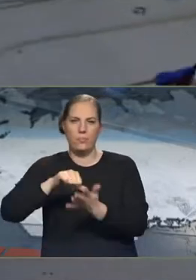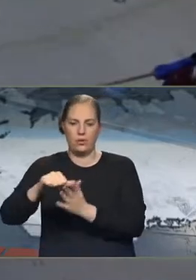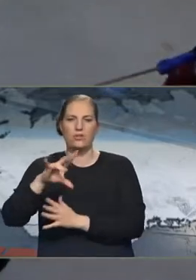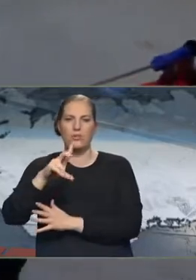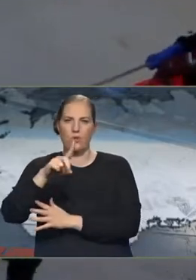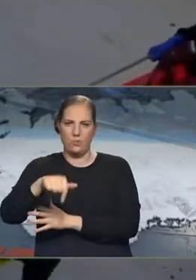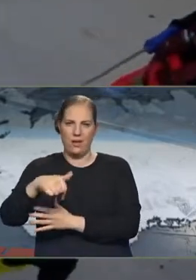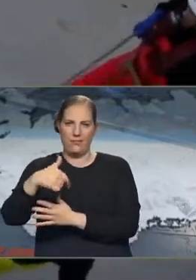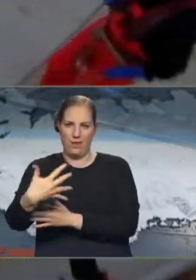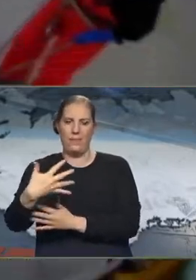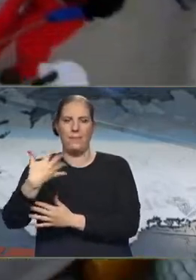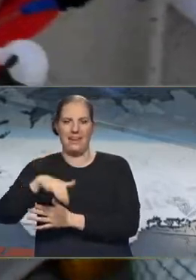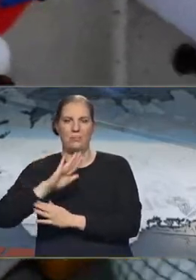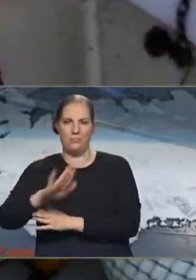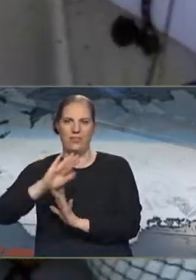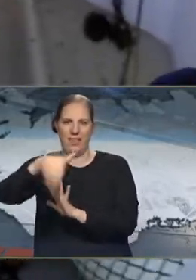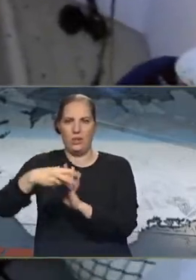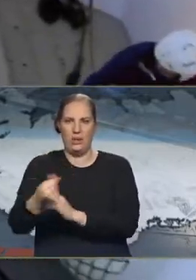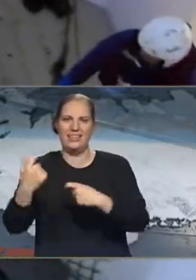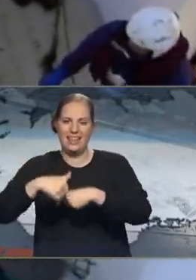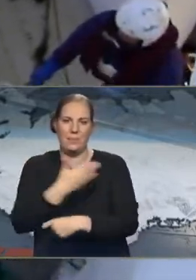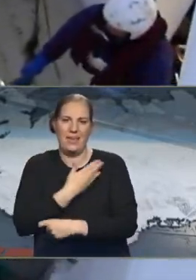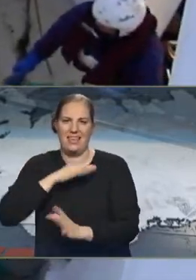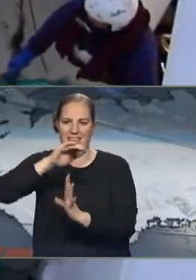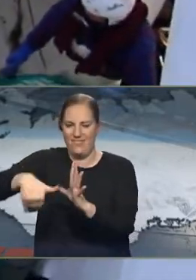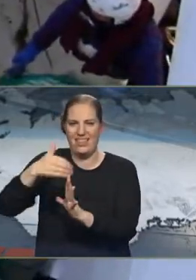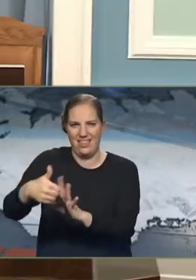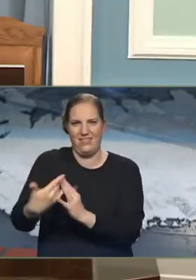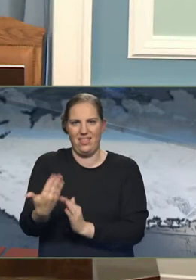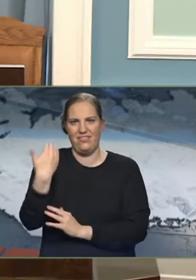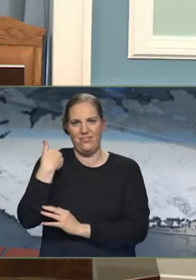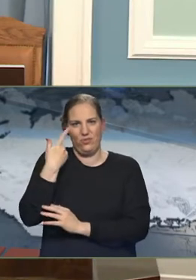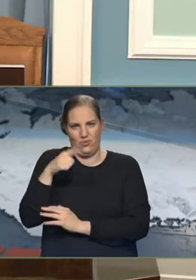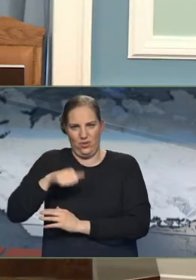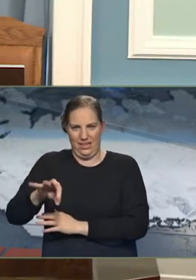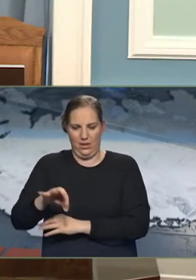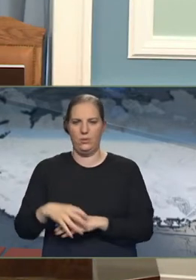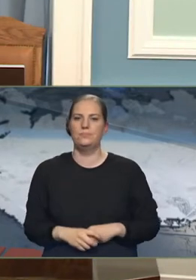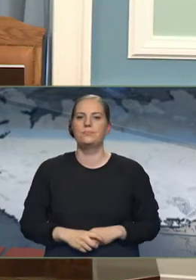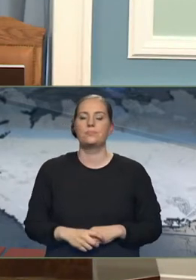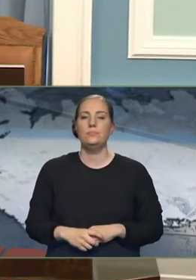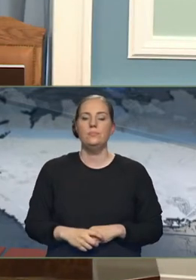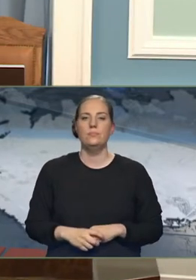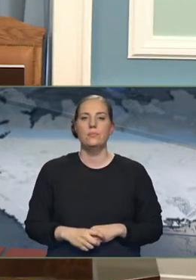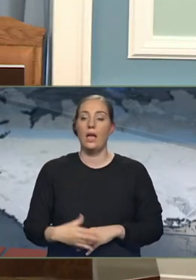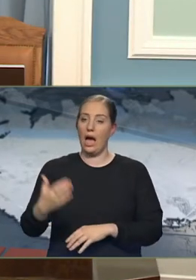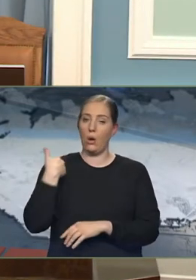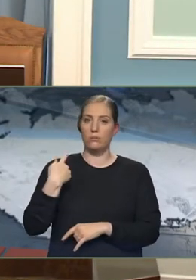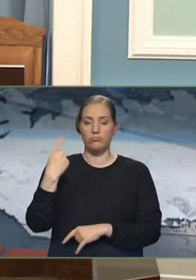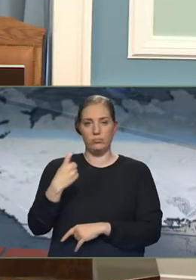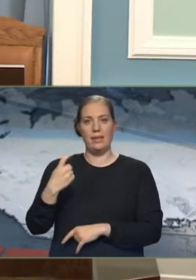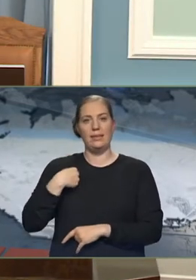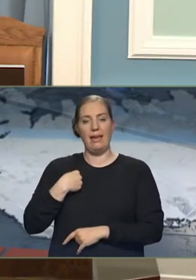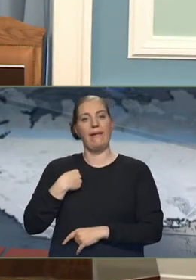milliard fyrir veiðigjöldin sem byggist á afkomu veiða árið 2019. Hér var meðal hann að ég sökuð um það að standa fyrir